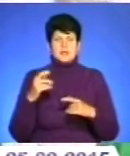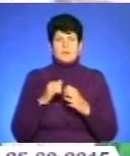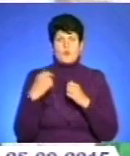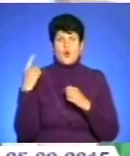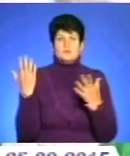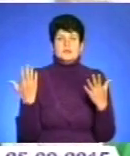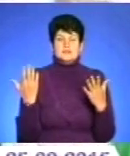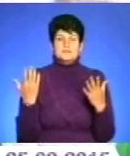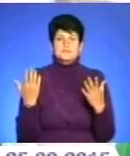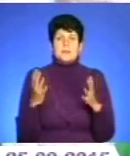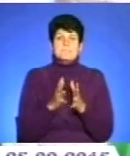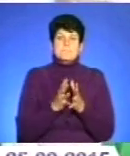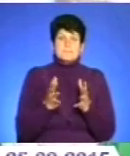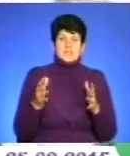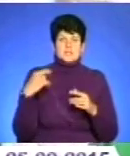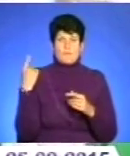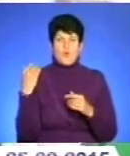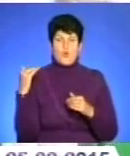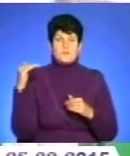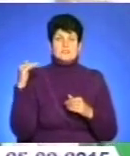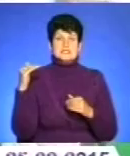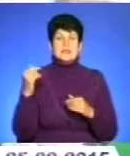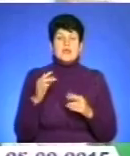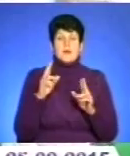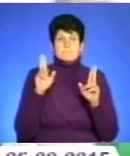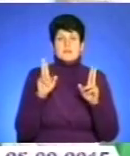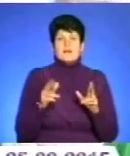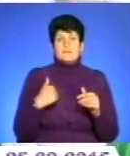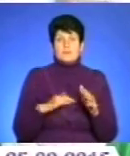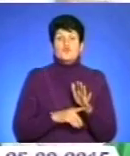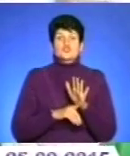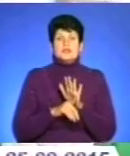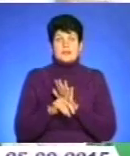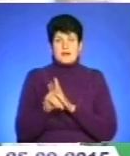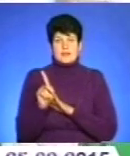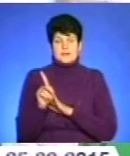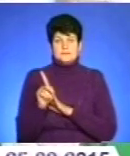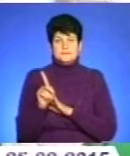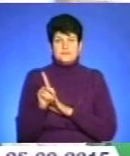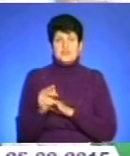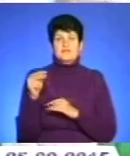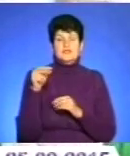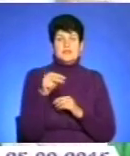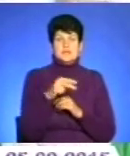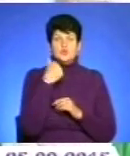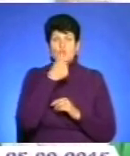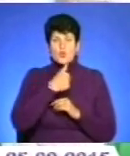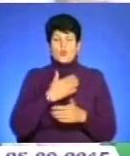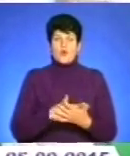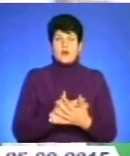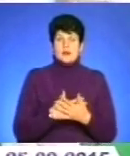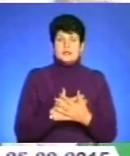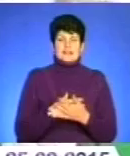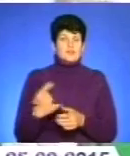зараз? В основному більше по області. Як правило, ми і починали з 2000 року активно